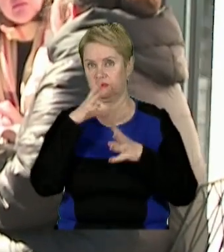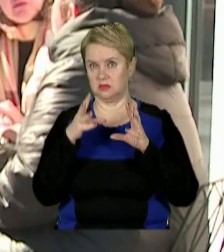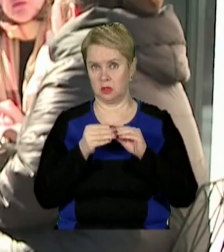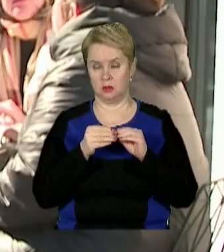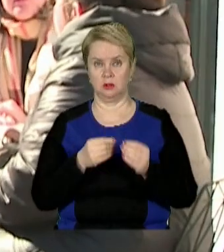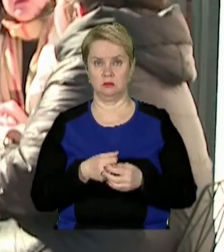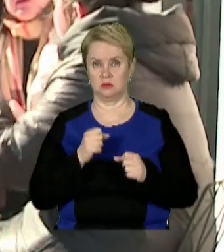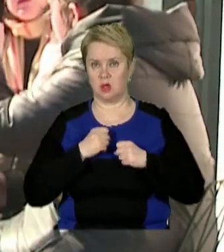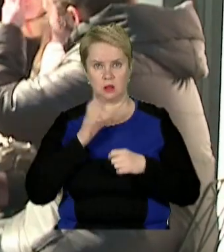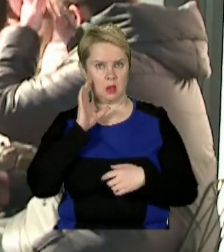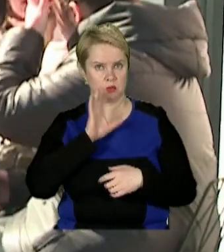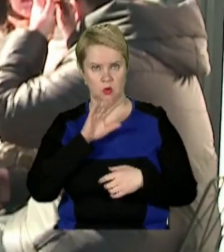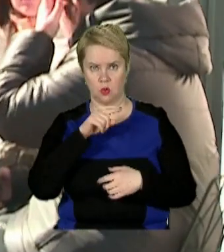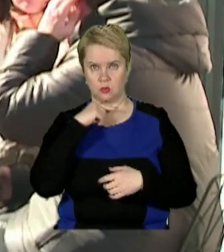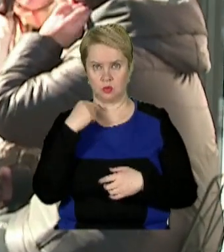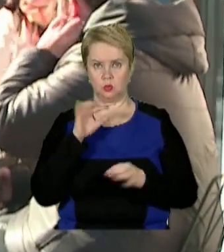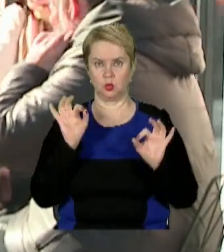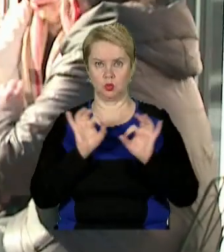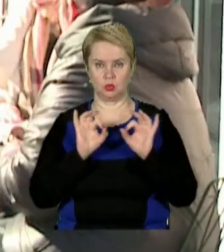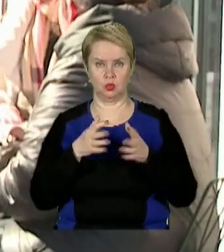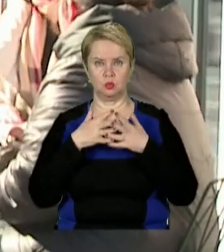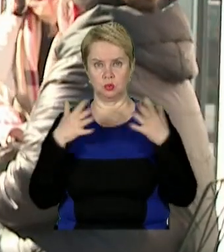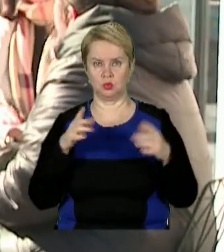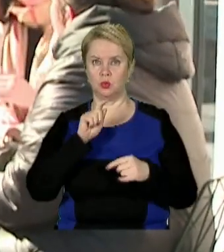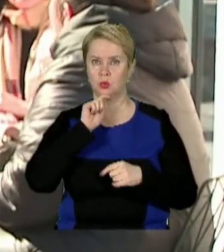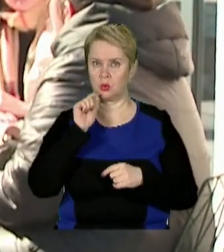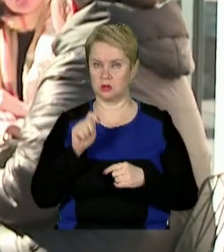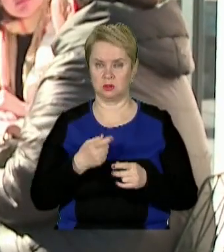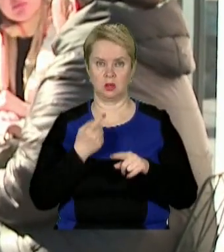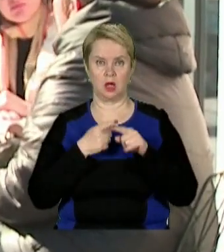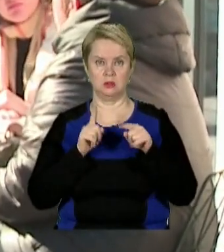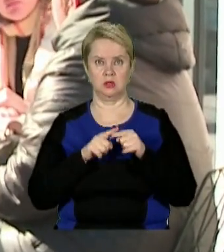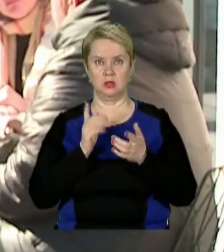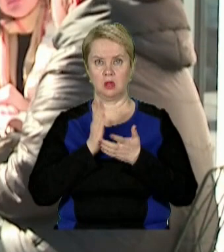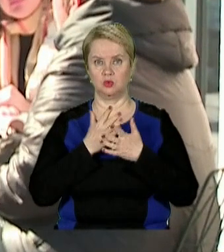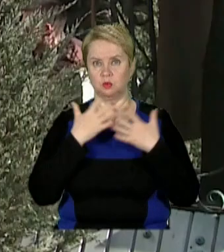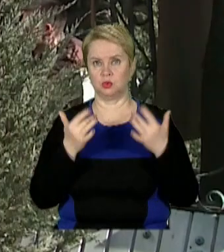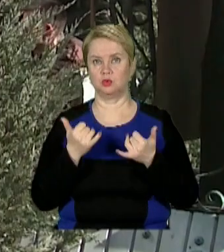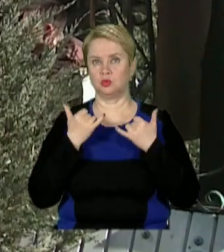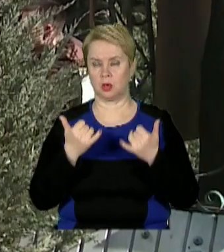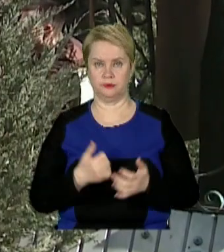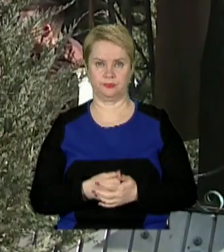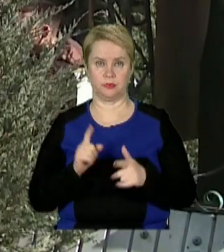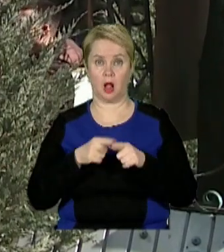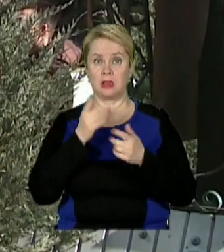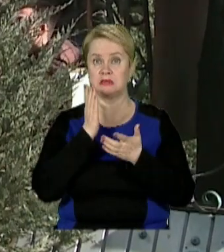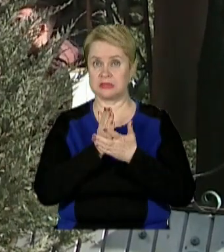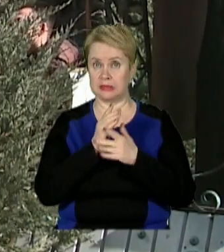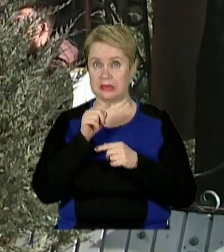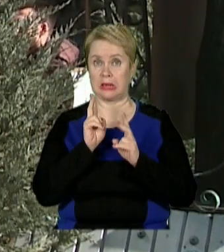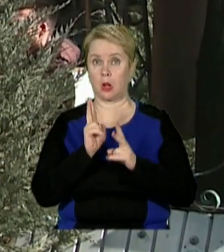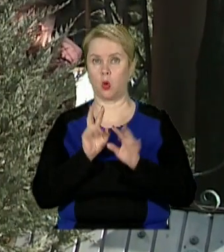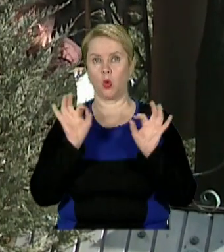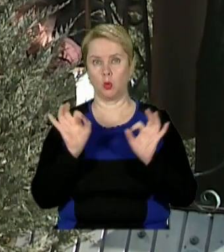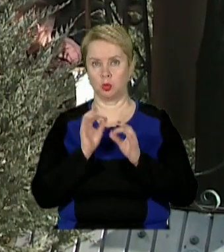стараюсь не слухати російську музику, більш українську, якісь там знаходити більш сучасні. Але знаходяться і ті, для